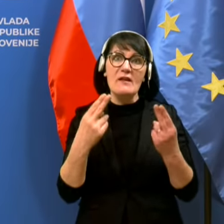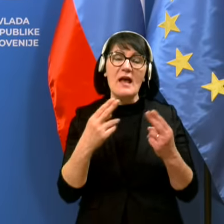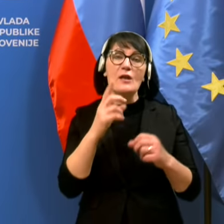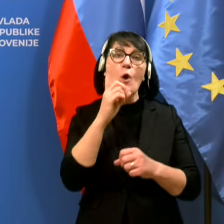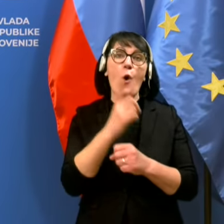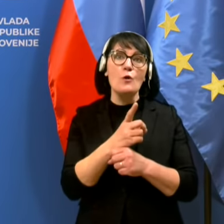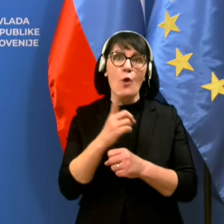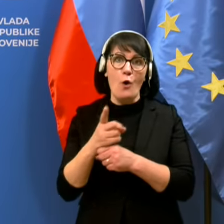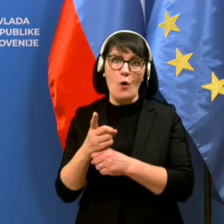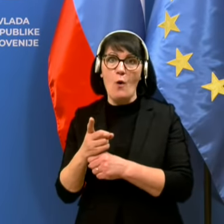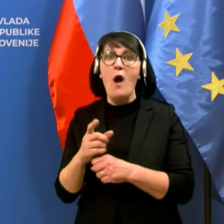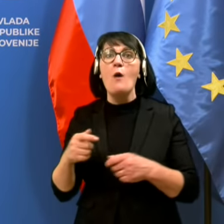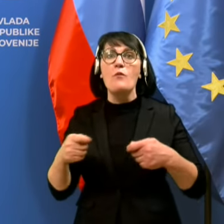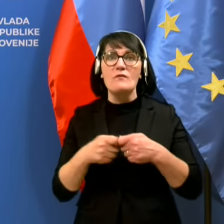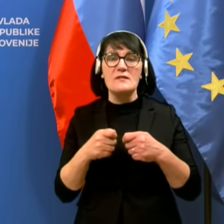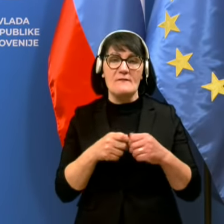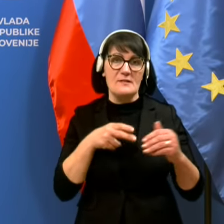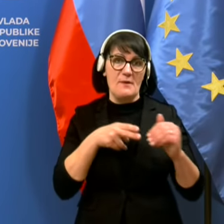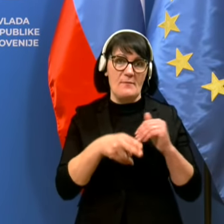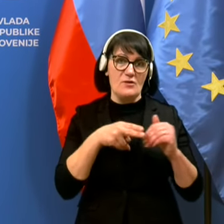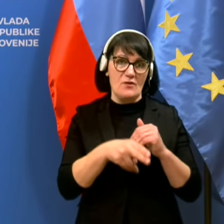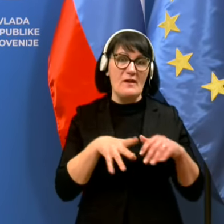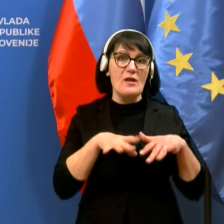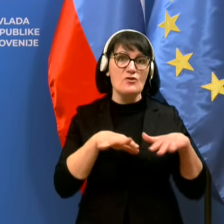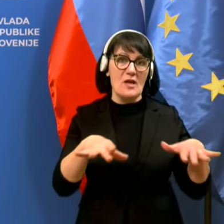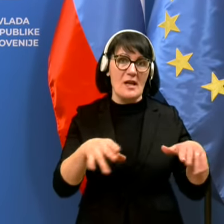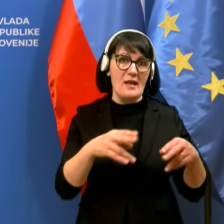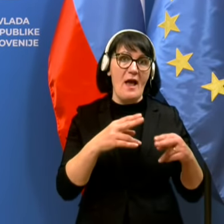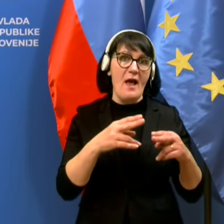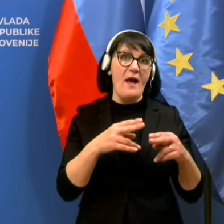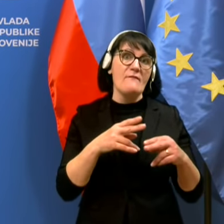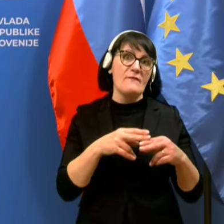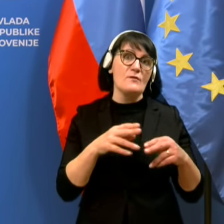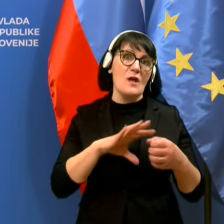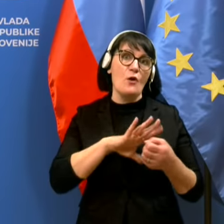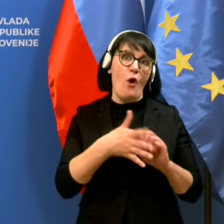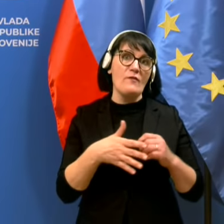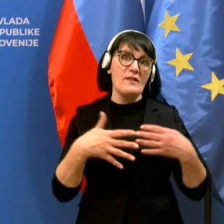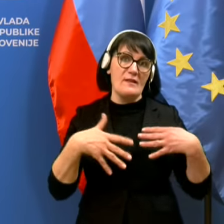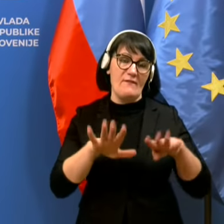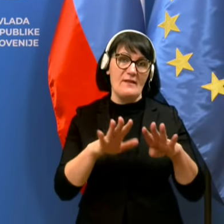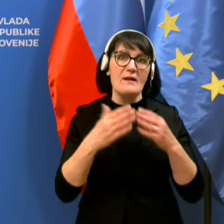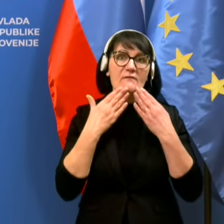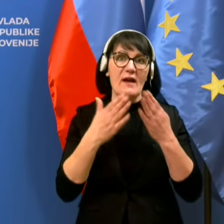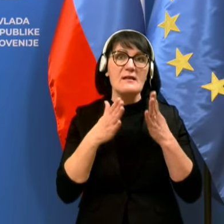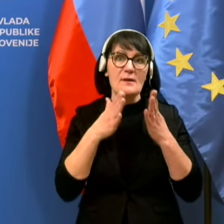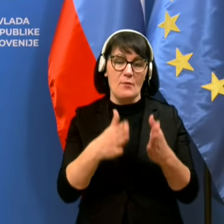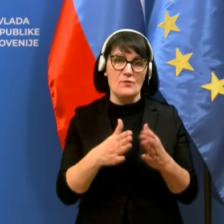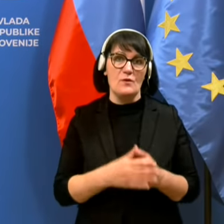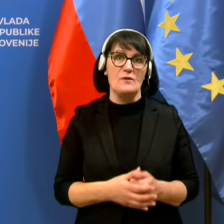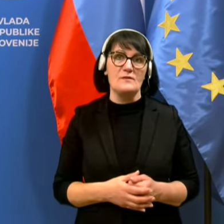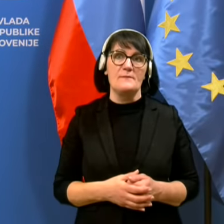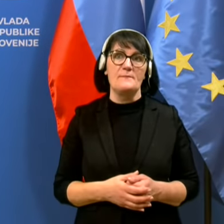odlokov v povezavi s preprečevanjem širanja virusa COVID-19. Hvala za pozornost.